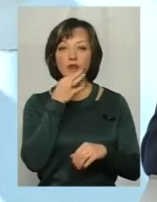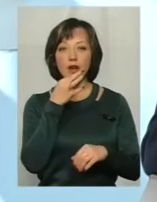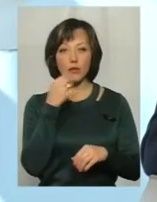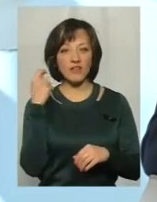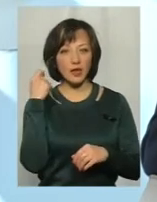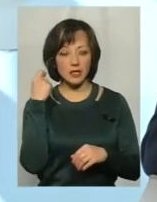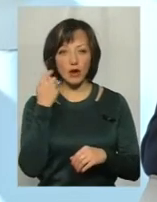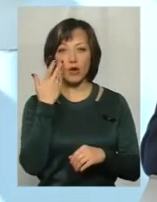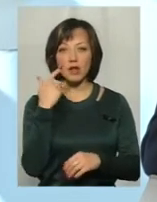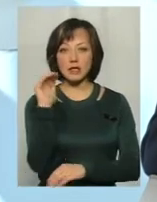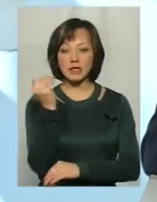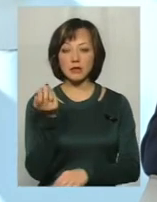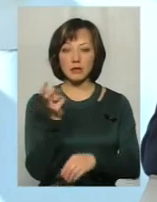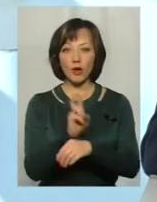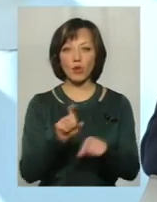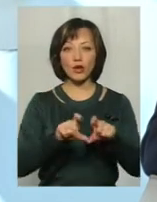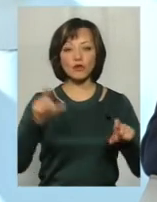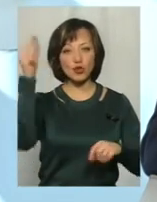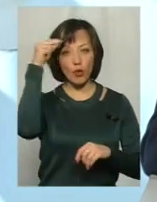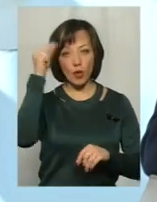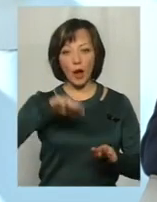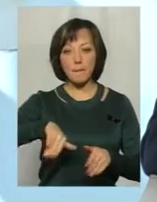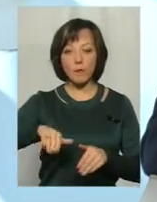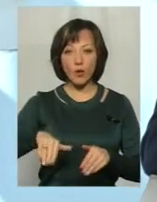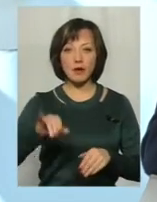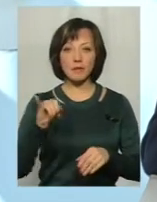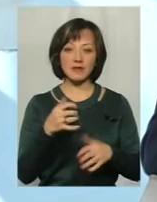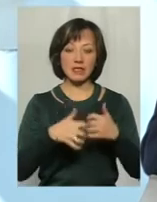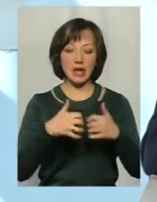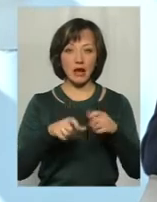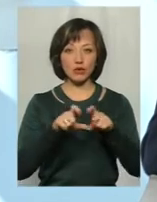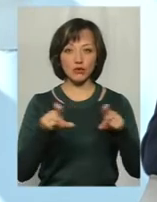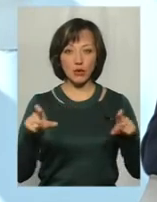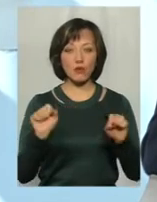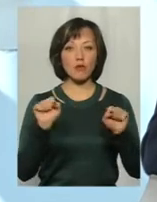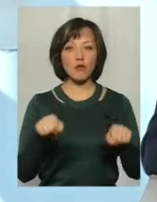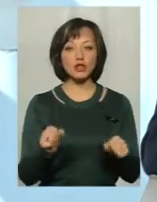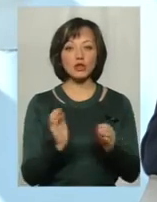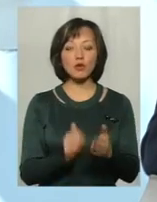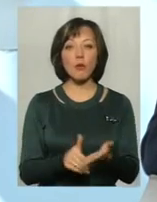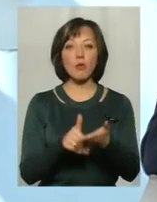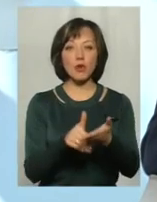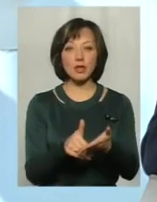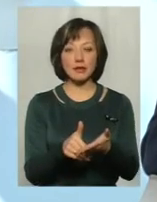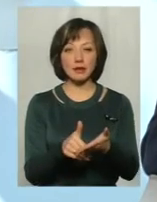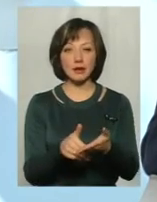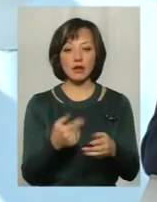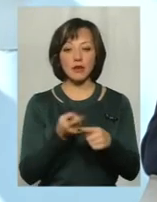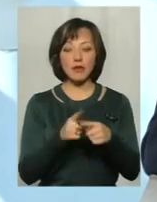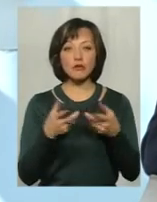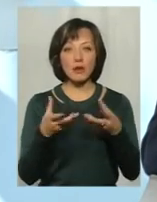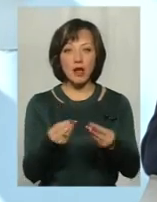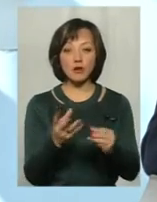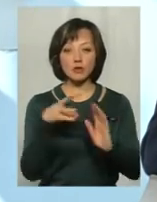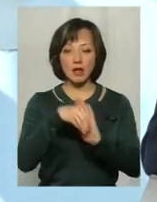віці. І коли дитина приходить в школу, а потім, відповідно, і в середню школу, школа може лише допомогти і посприяти тому, що